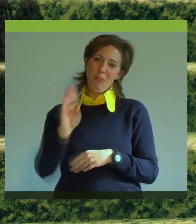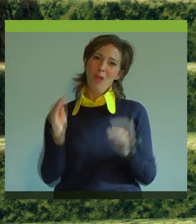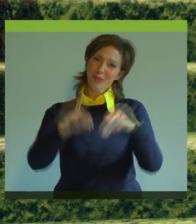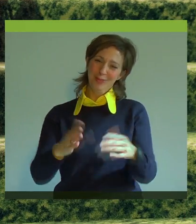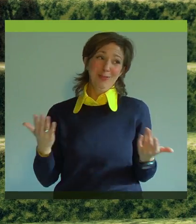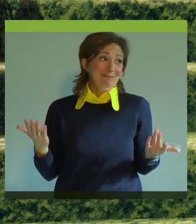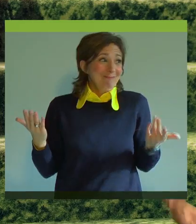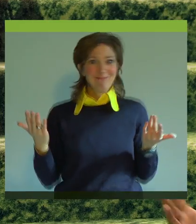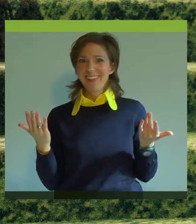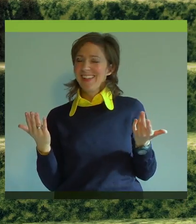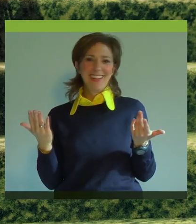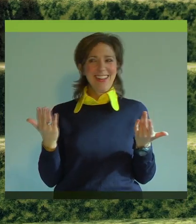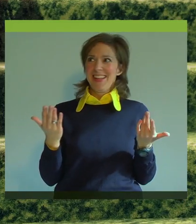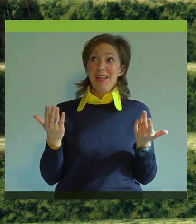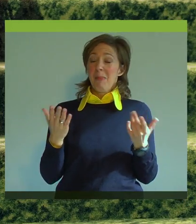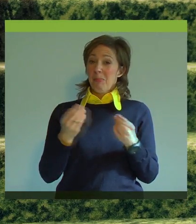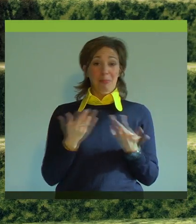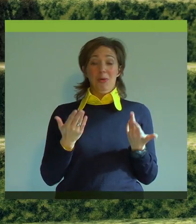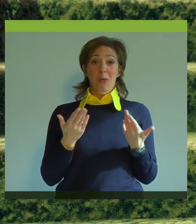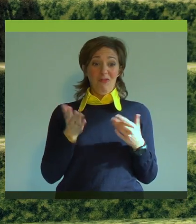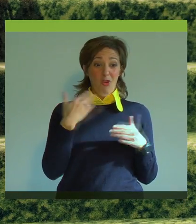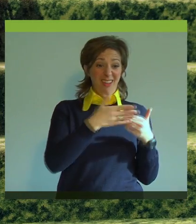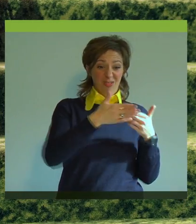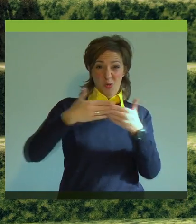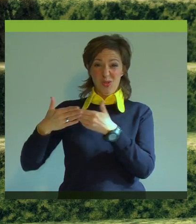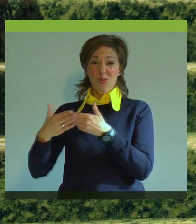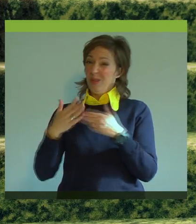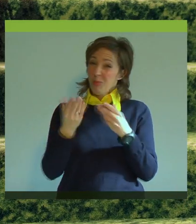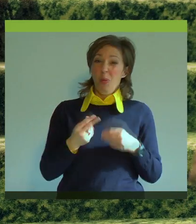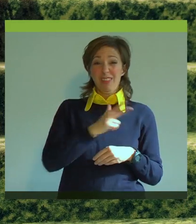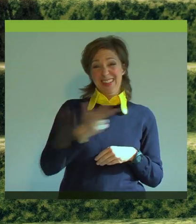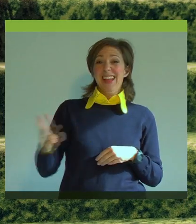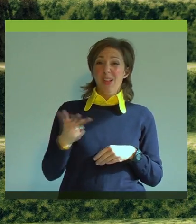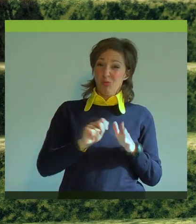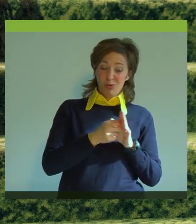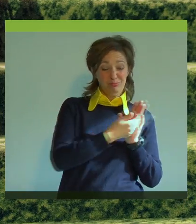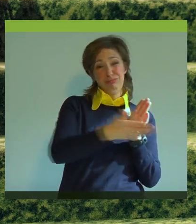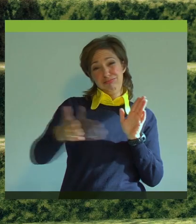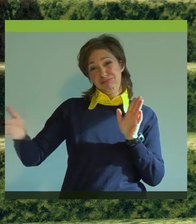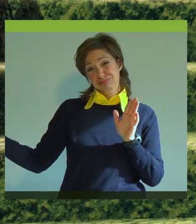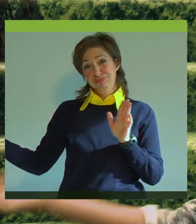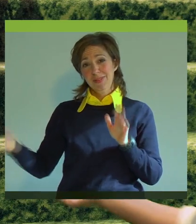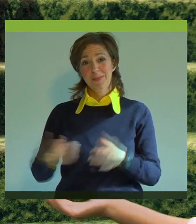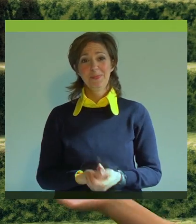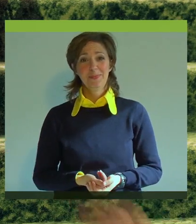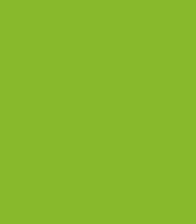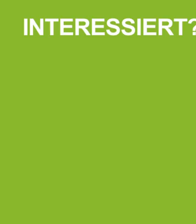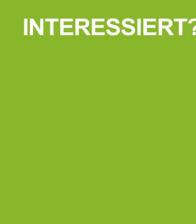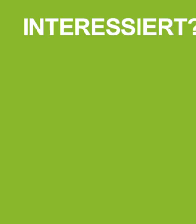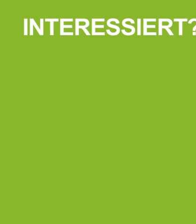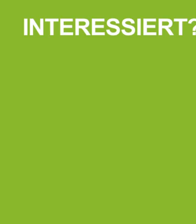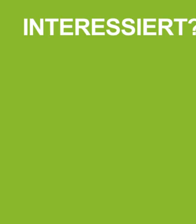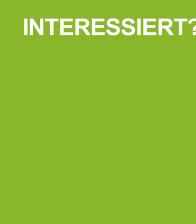zu promovieren, das ist für mich die Heinrich-Böll-Stiftung. Also da kommt man irgendwie und kriegt 3000 Schlüssel für noch mehr Türen.